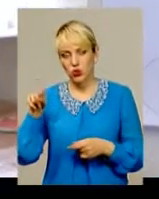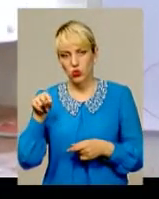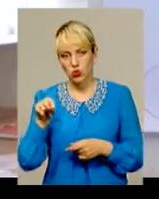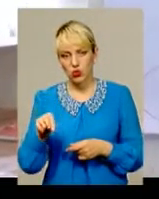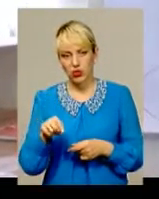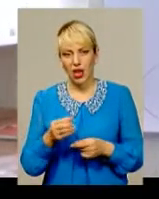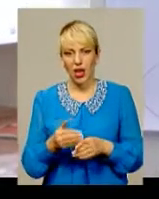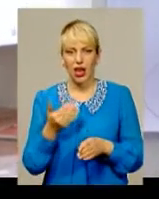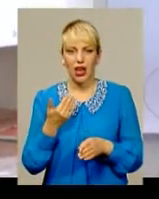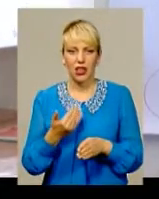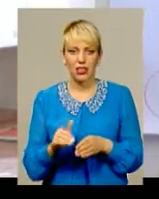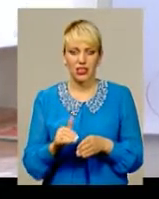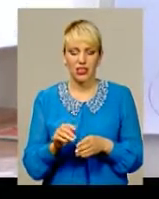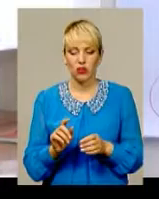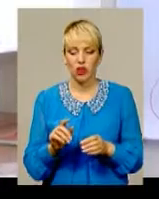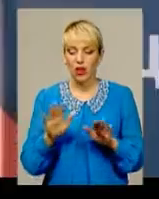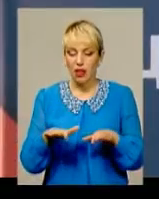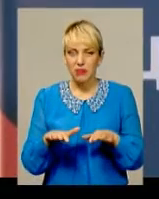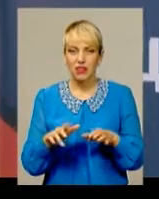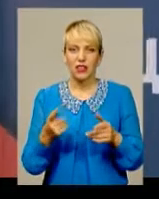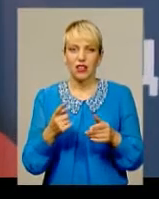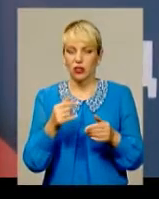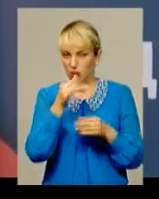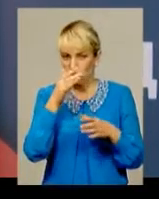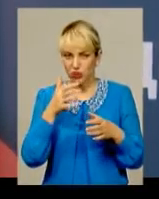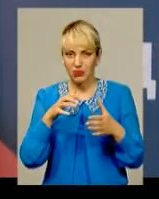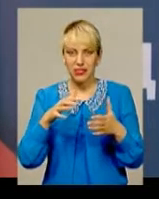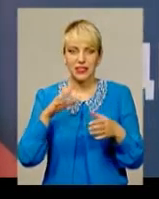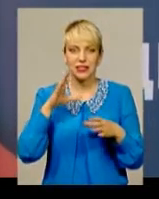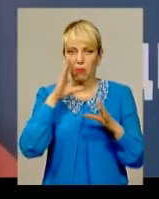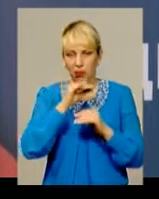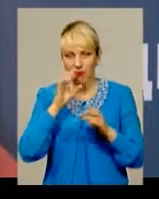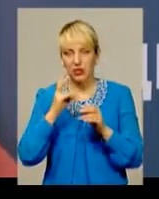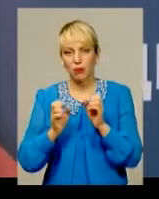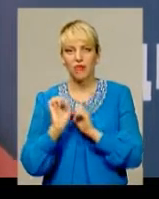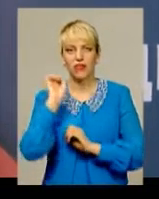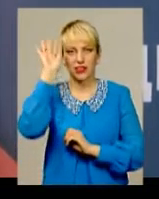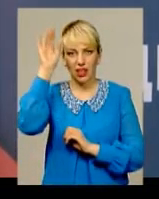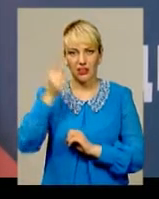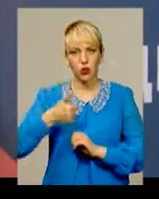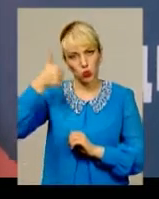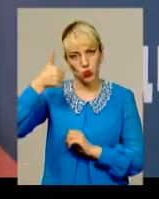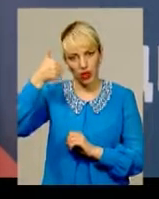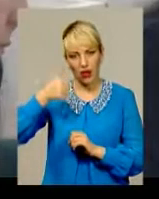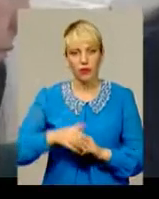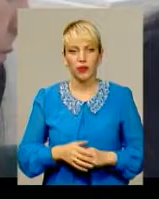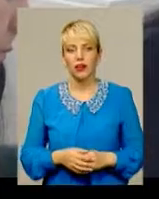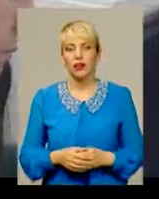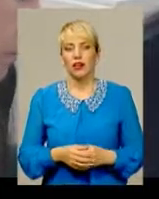назад ту, з якою ви справитися місті не можете. Це перший тренінг із серії запланованих у межах проєкту «Абетка